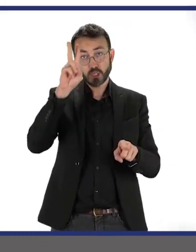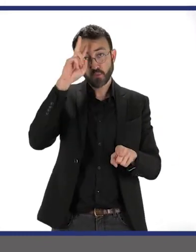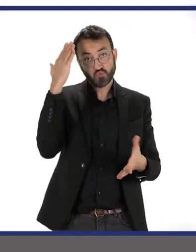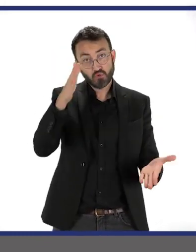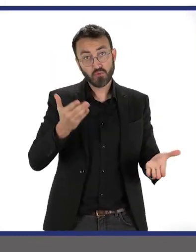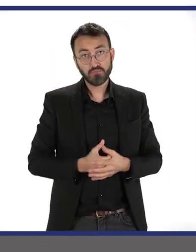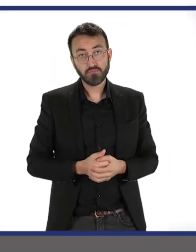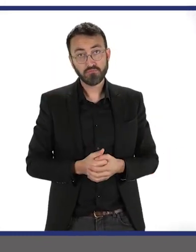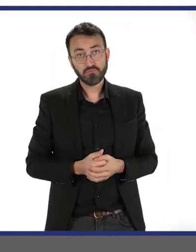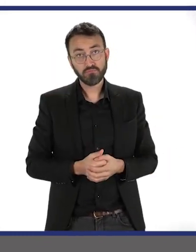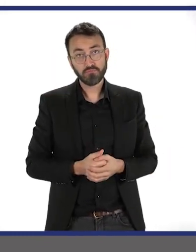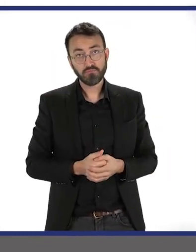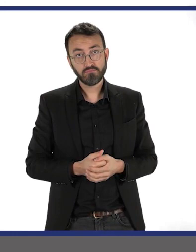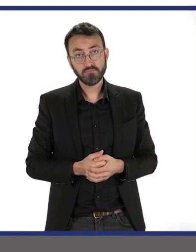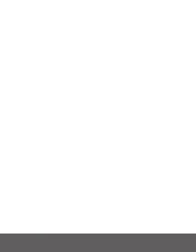on fait comme d'habitude.